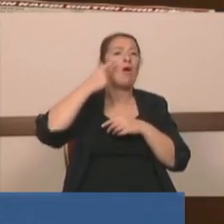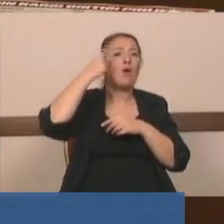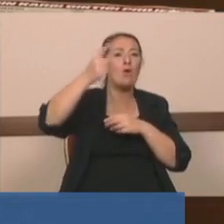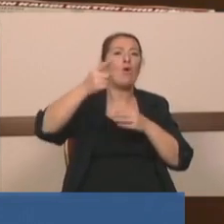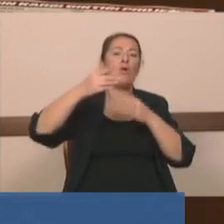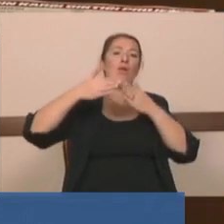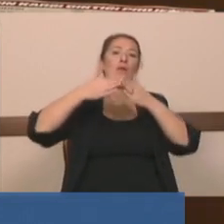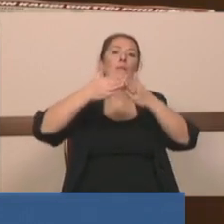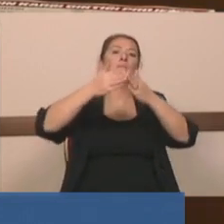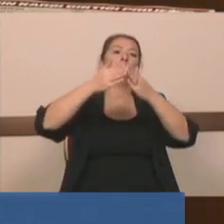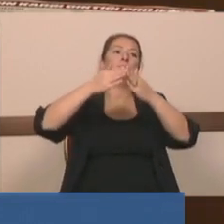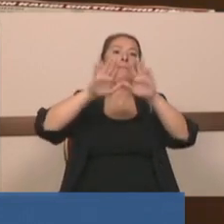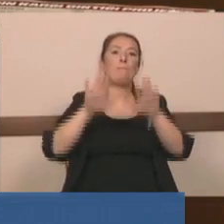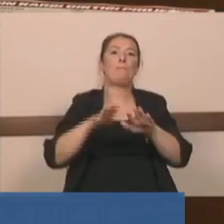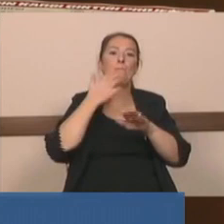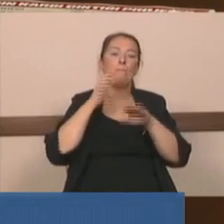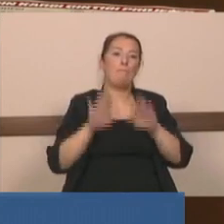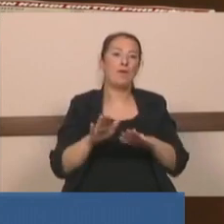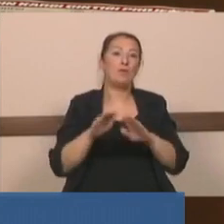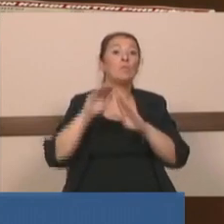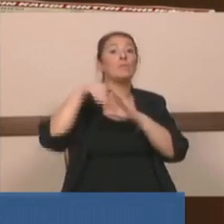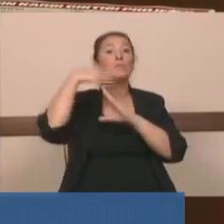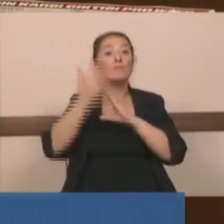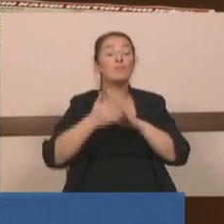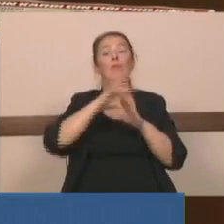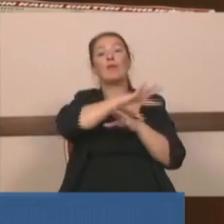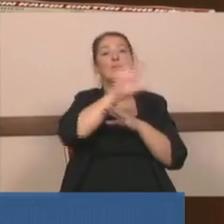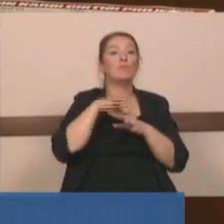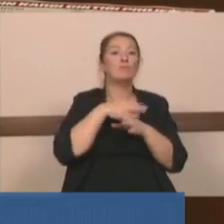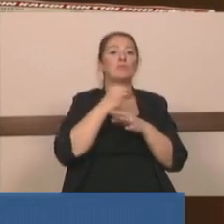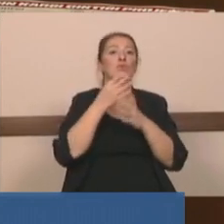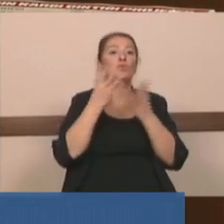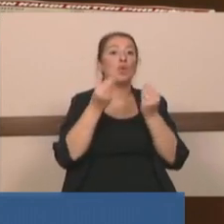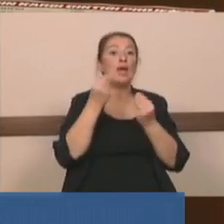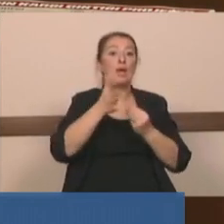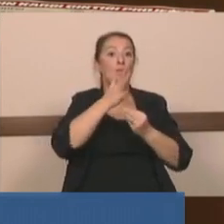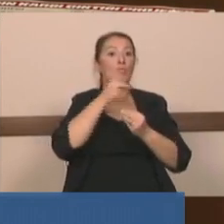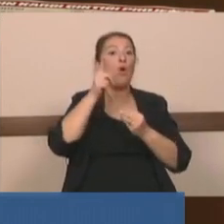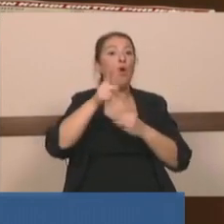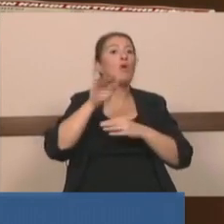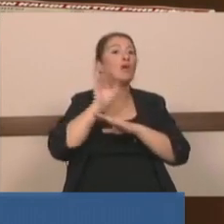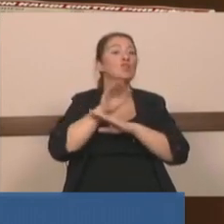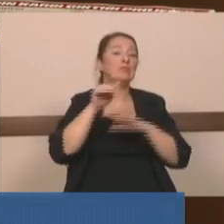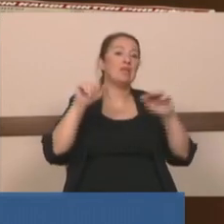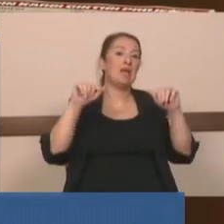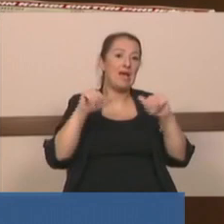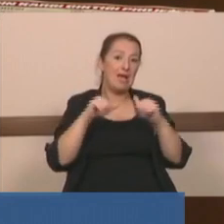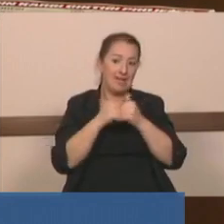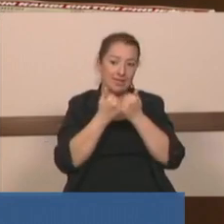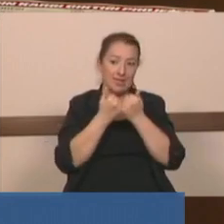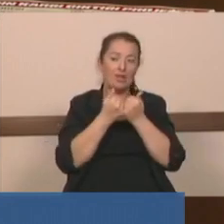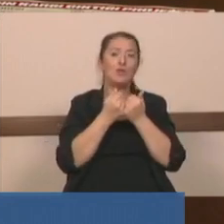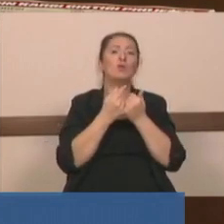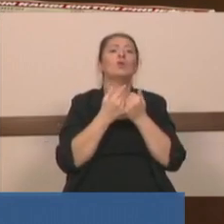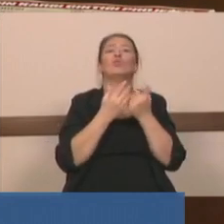için. Ve öbür taraftan hepimiz çok iyi biliyoruz ki orada yaşadığımız kazalar. Orada yaşadığımız bir